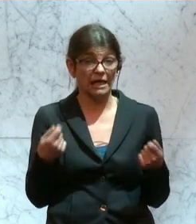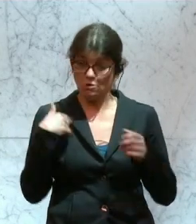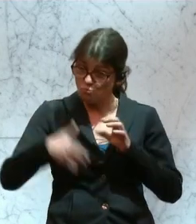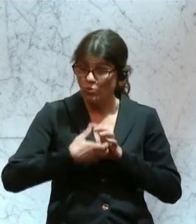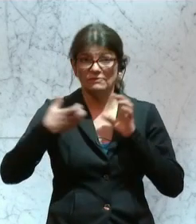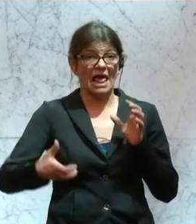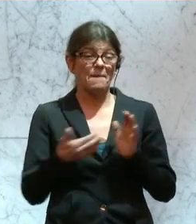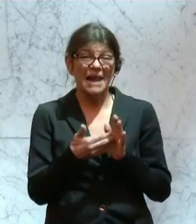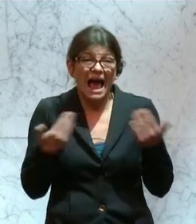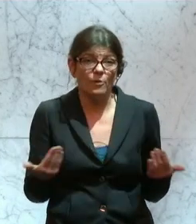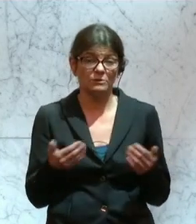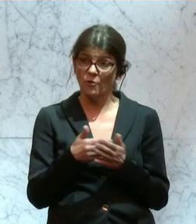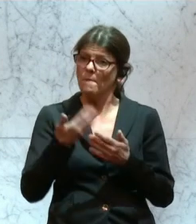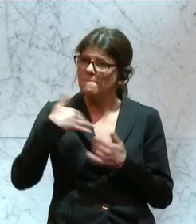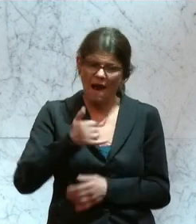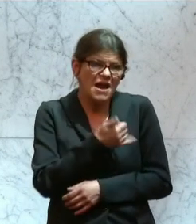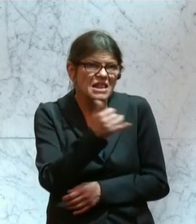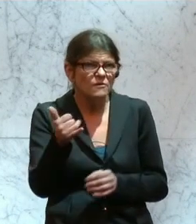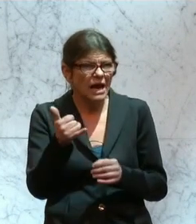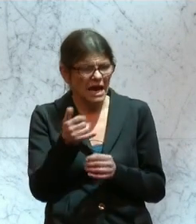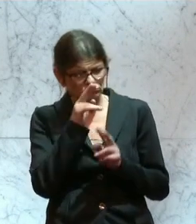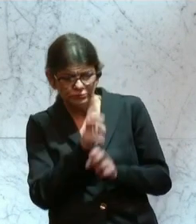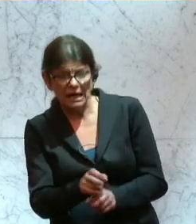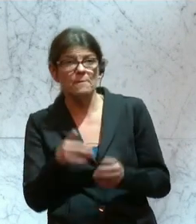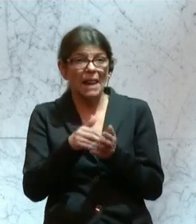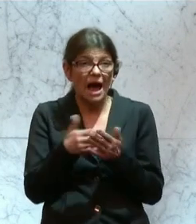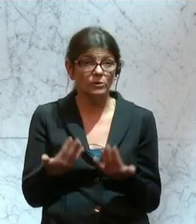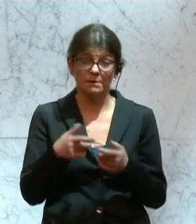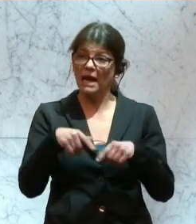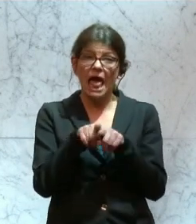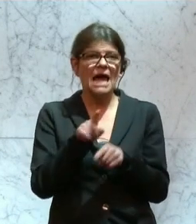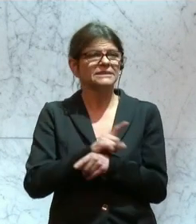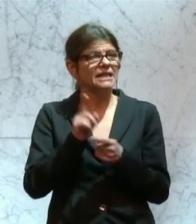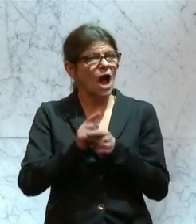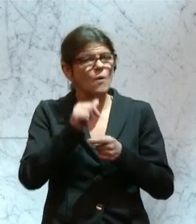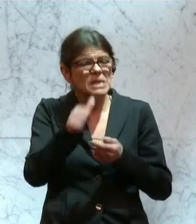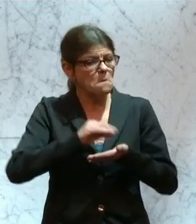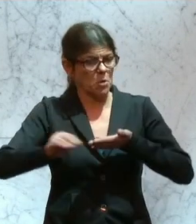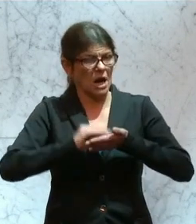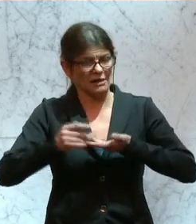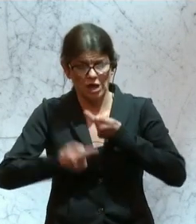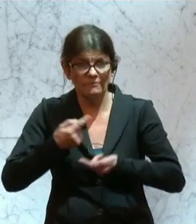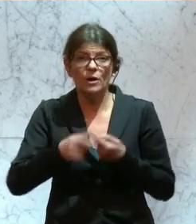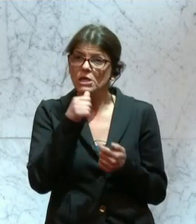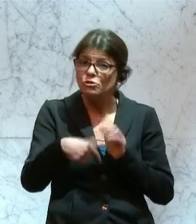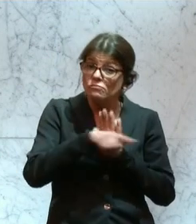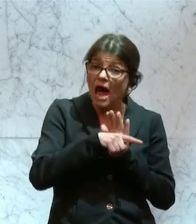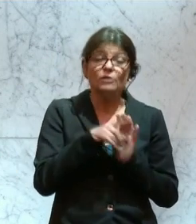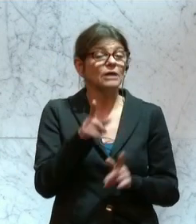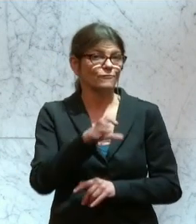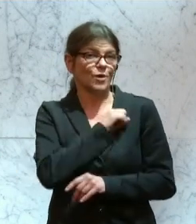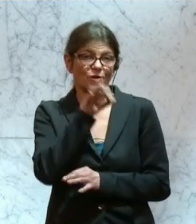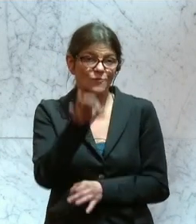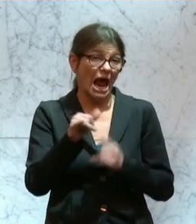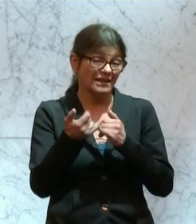verlängern. Und obwohl es mehr Individualität bei gleichzeitiger unbürokratischer Abwicklung und nicht zum Nachteil, sondern zum Vorteil der